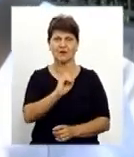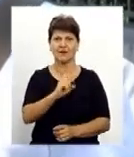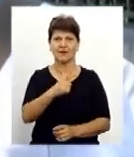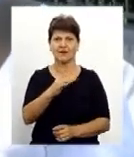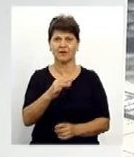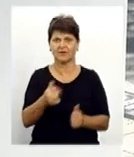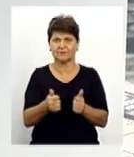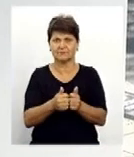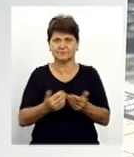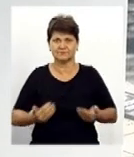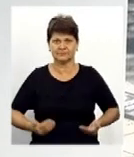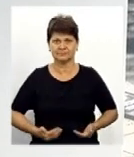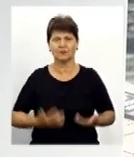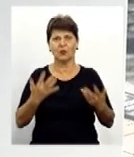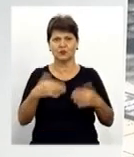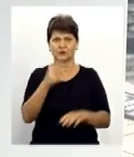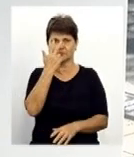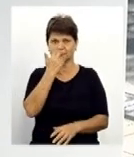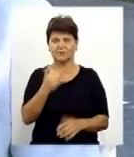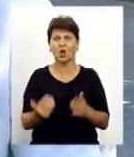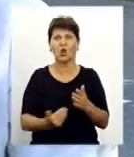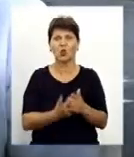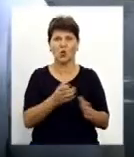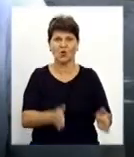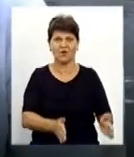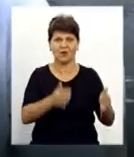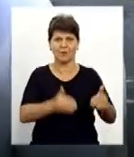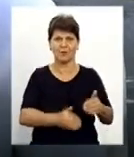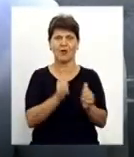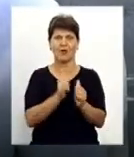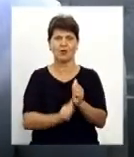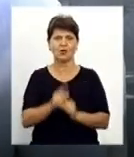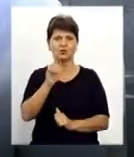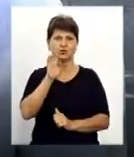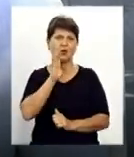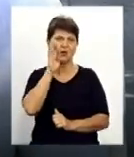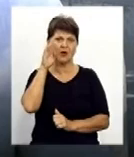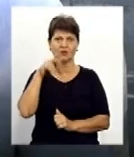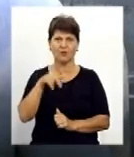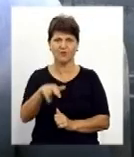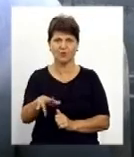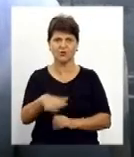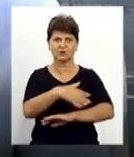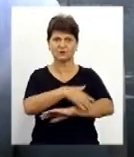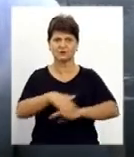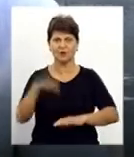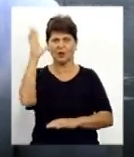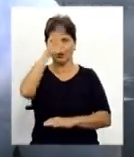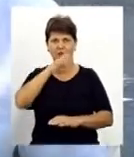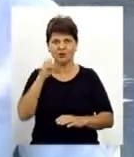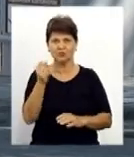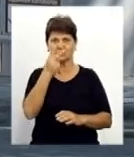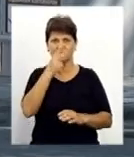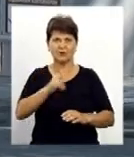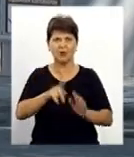неподалік. Каже, вже призвичаєвся до нових баків. Кожного ранку, коли я виходжу на роботу, то реально я завжди бачив, що занять щось там розтаскалось,